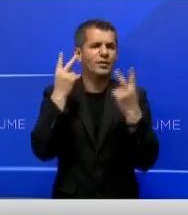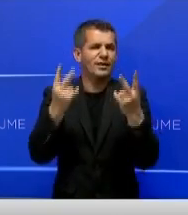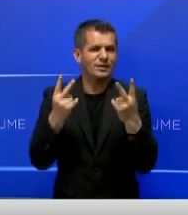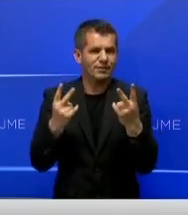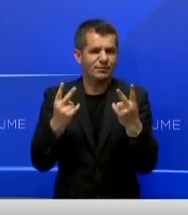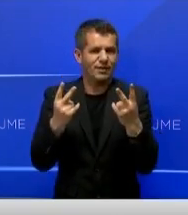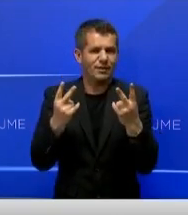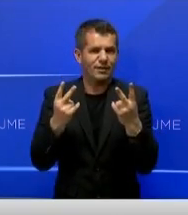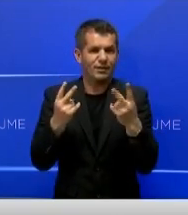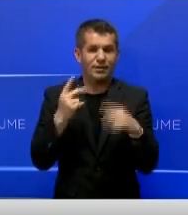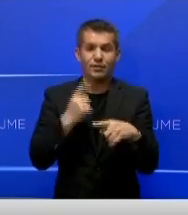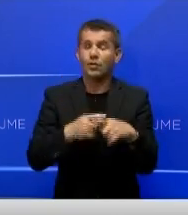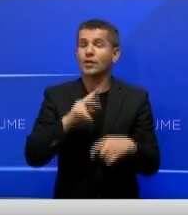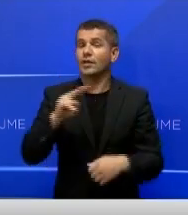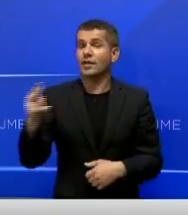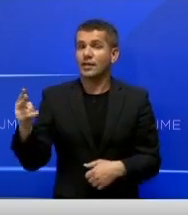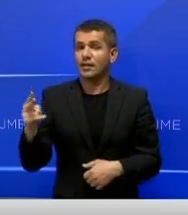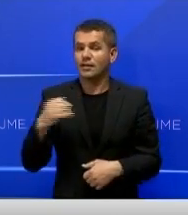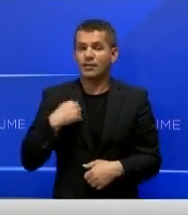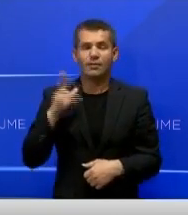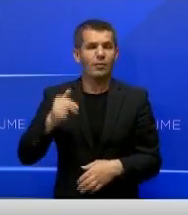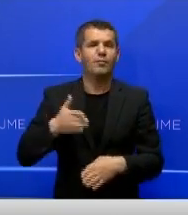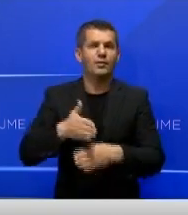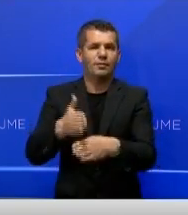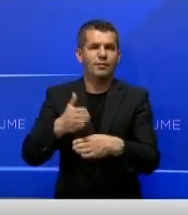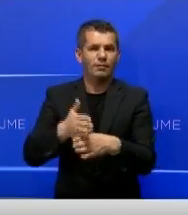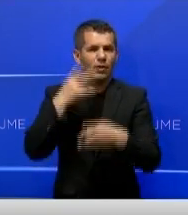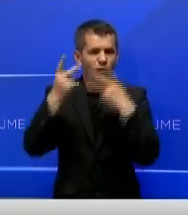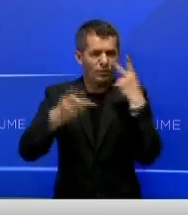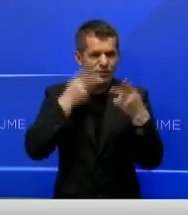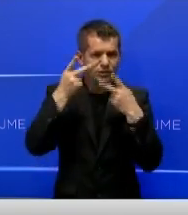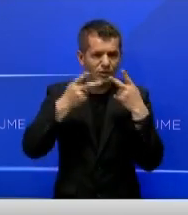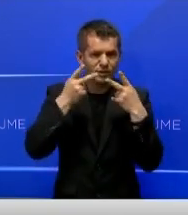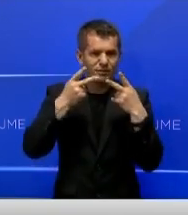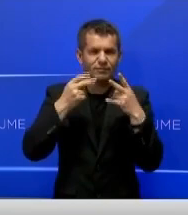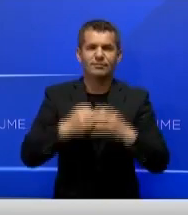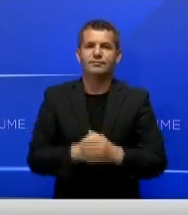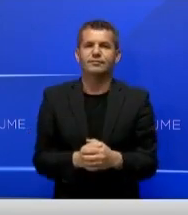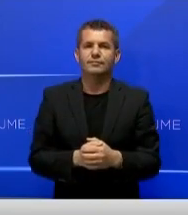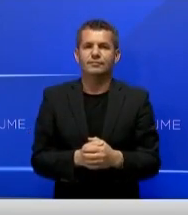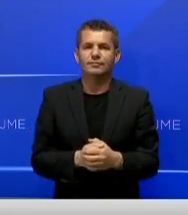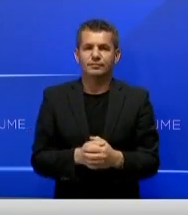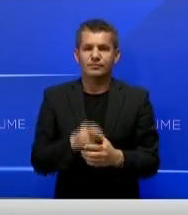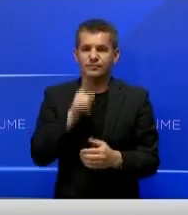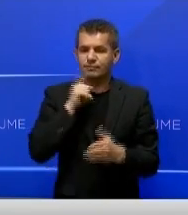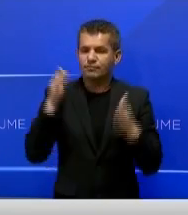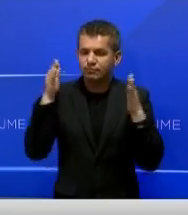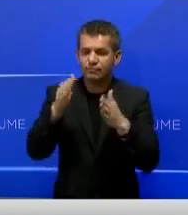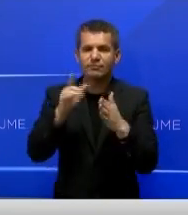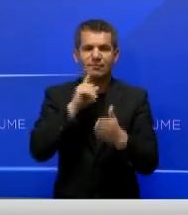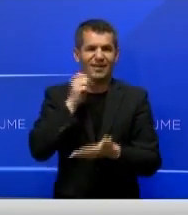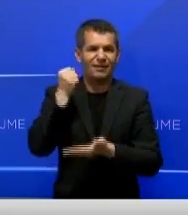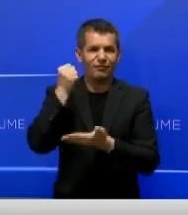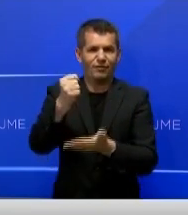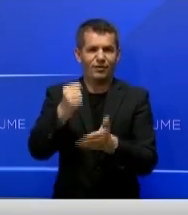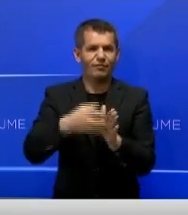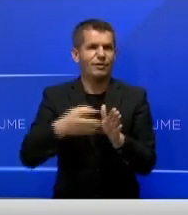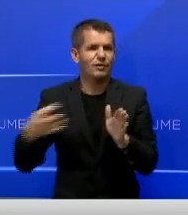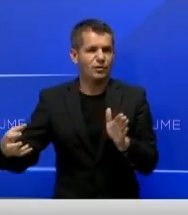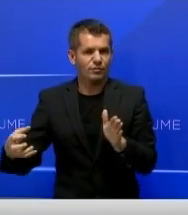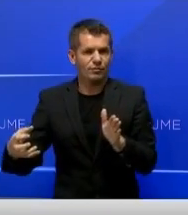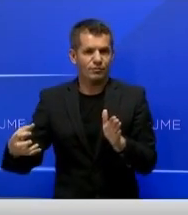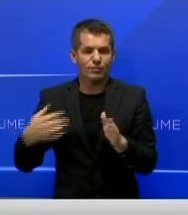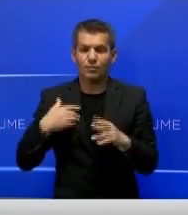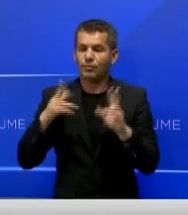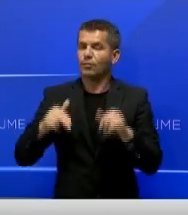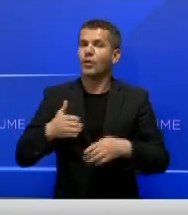ndërsonoanën tjetër ne ofrum mbështetjen e Komisionit, si në aspektin e një finansimi që ndrushën në që ne do t